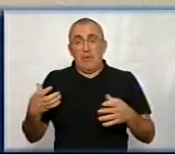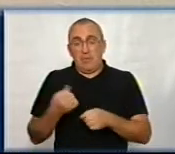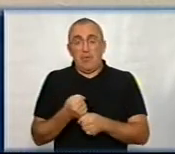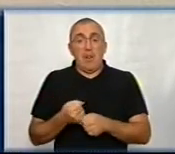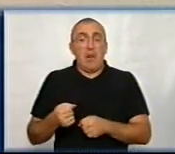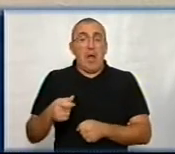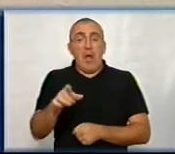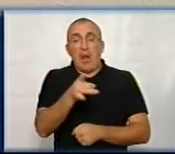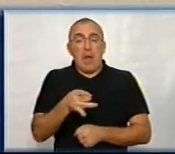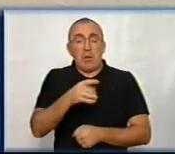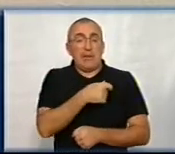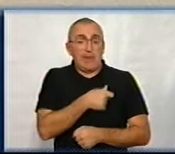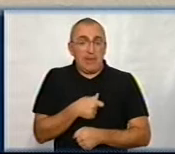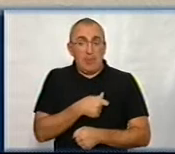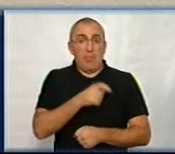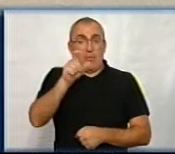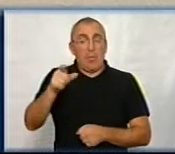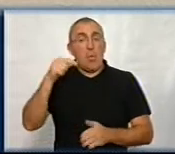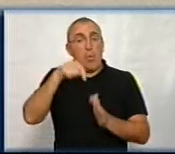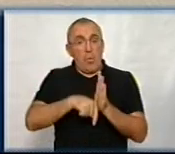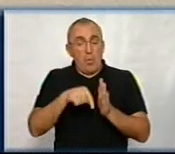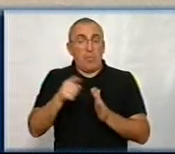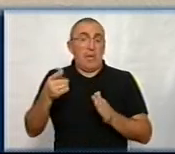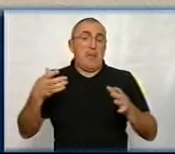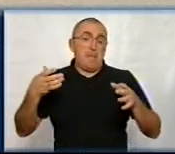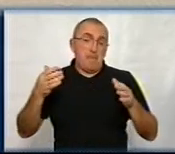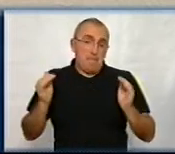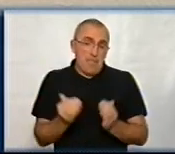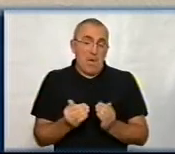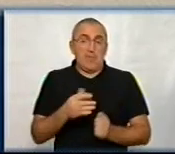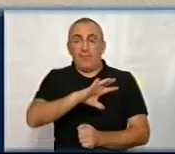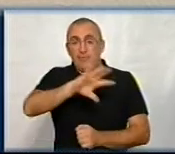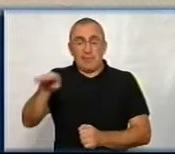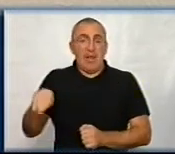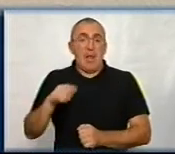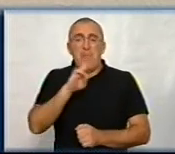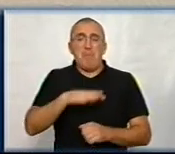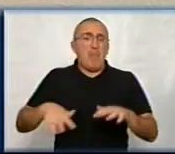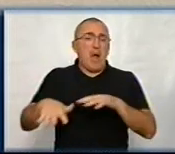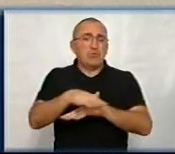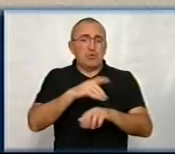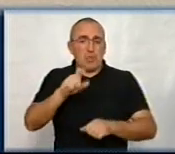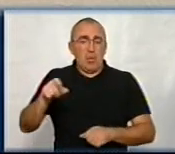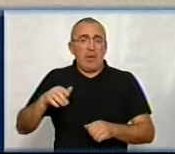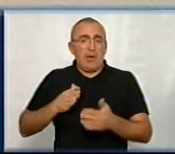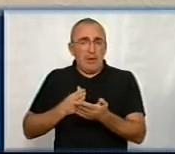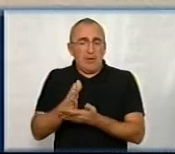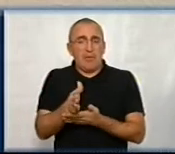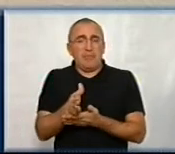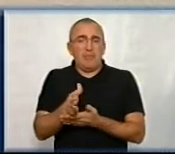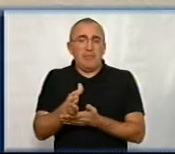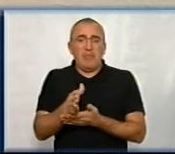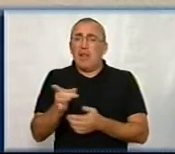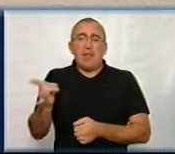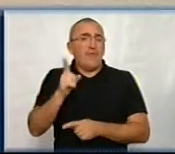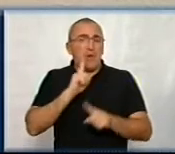депутатів. Тому для районних депутатів це означає, що їх стало менше, і тому вони всі зараз масово йдуть і балотуються не